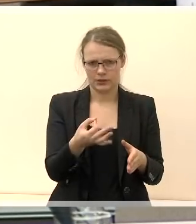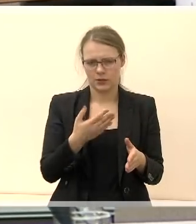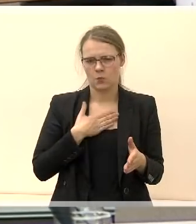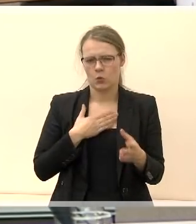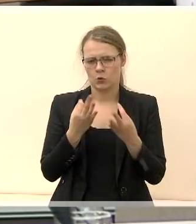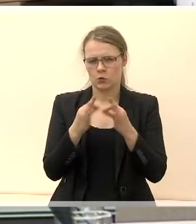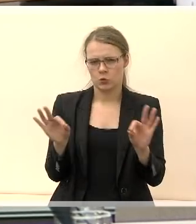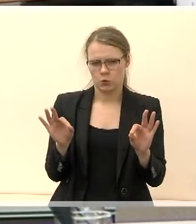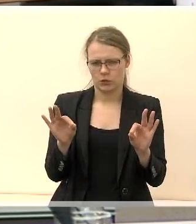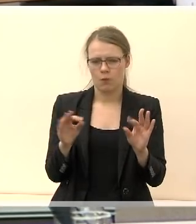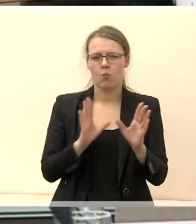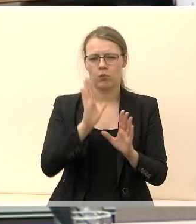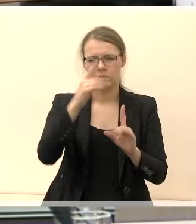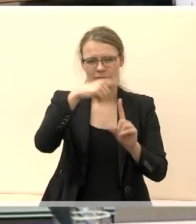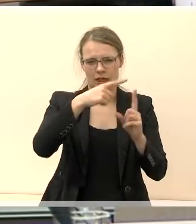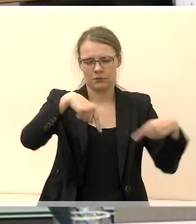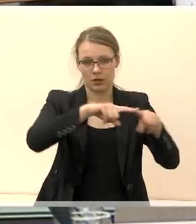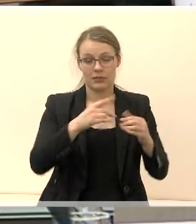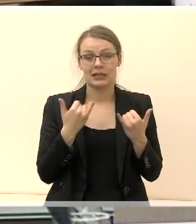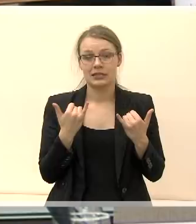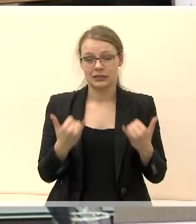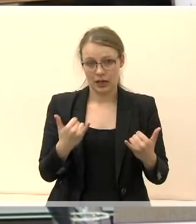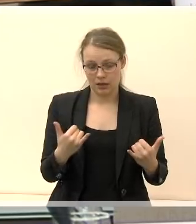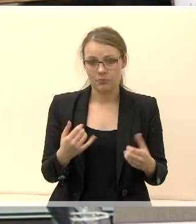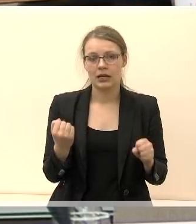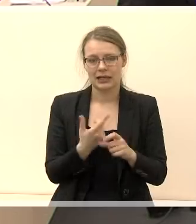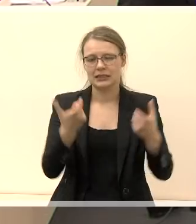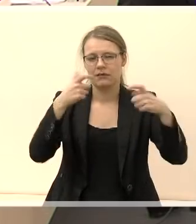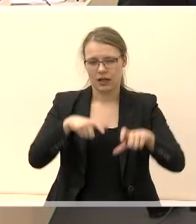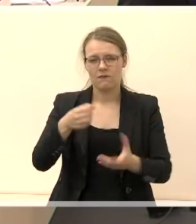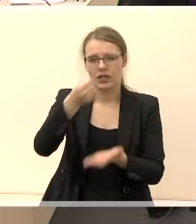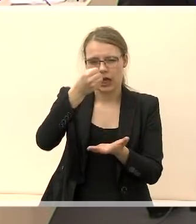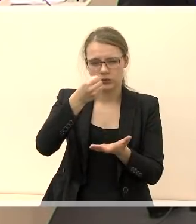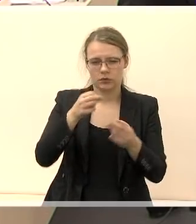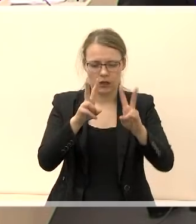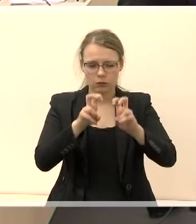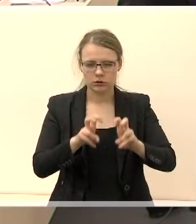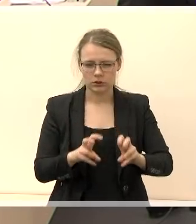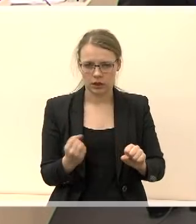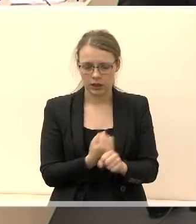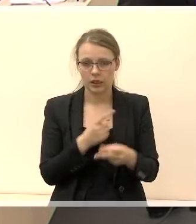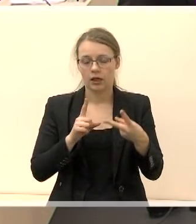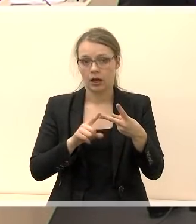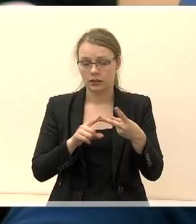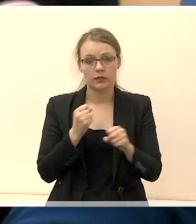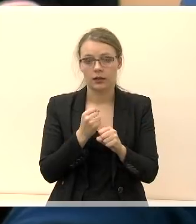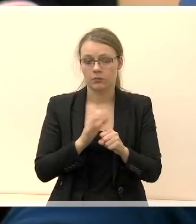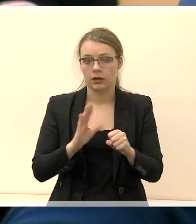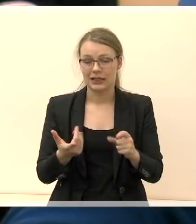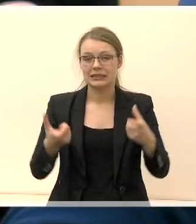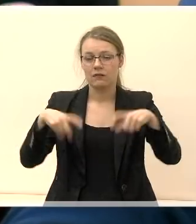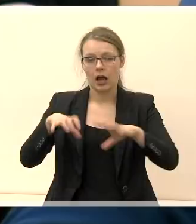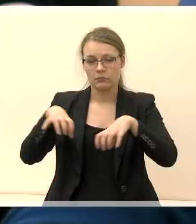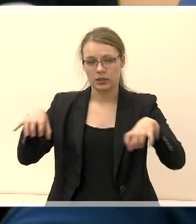siūlymus būsimai tarybai. Tai visų pirma, nedėlisant atlikti nepriklausomą savaldybės finansų audita. Antras darbas tai būtų savaldybės